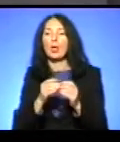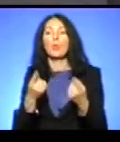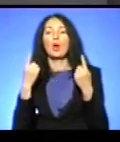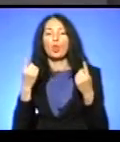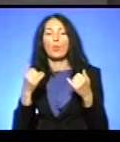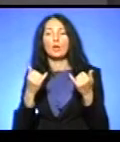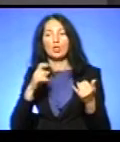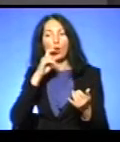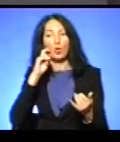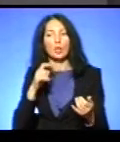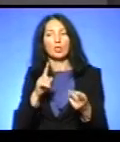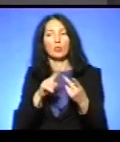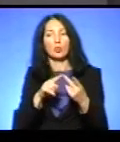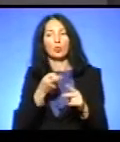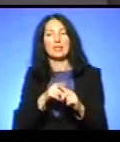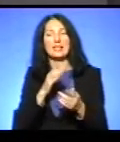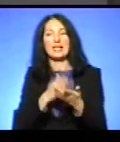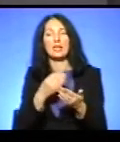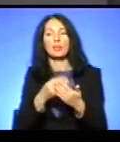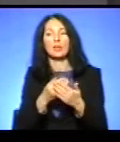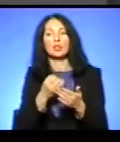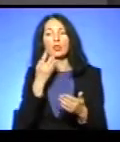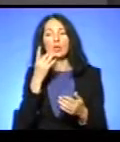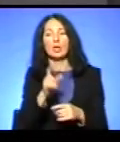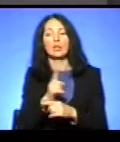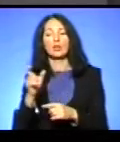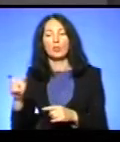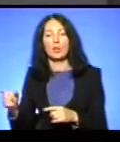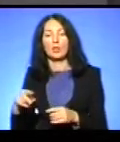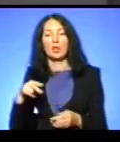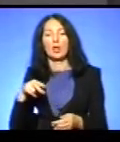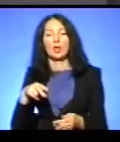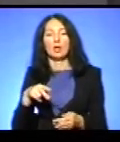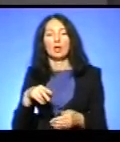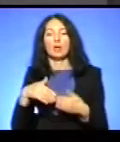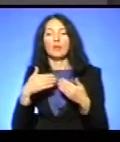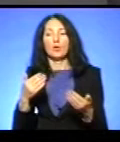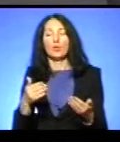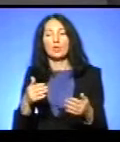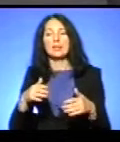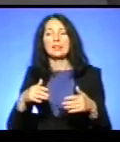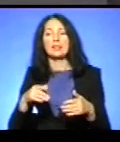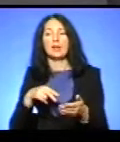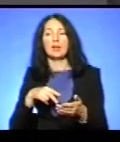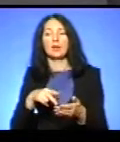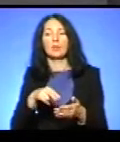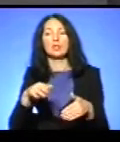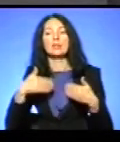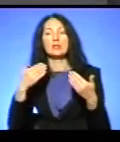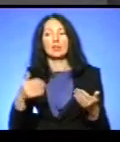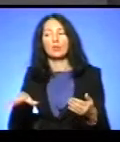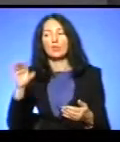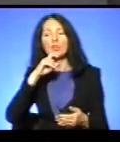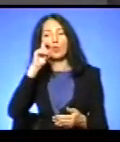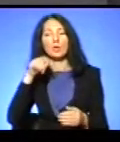По-друге, це є приклад, коли, власне, тернополяни виходять з ініціативою всеукраїнського вирішення питання того чи іншого.